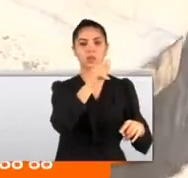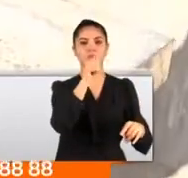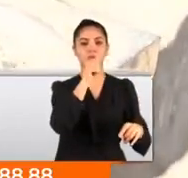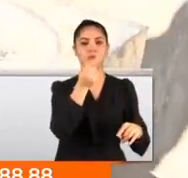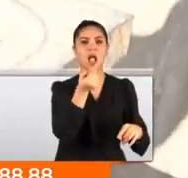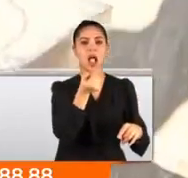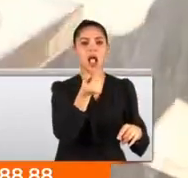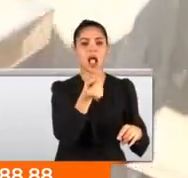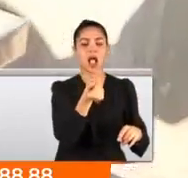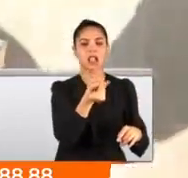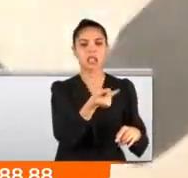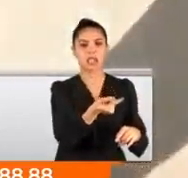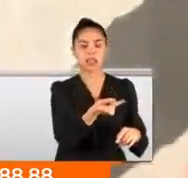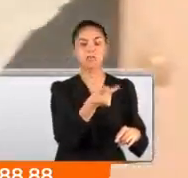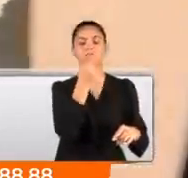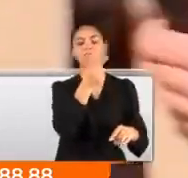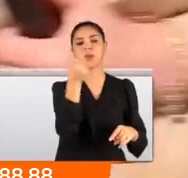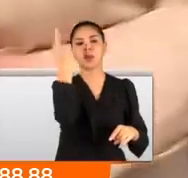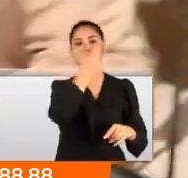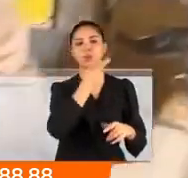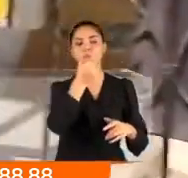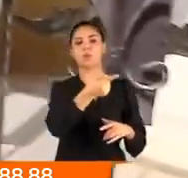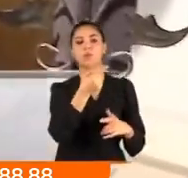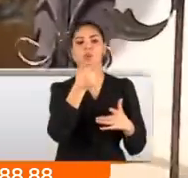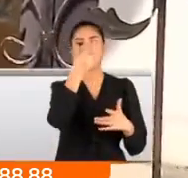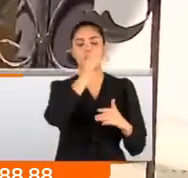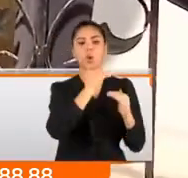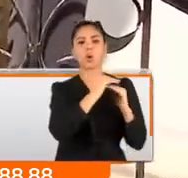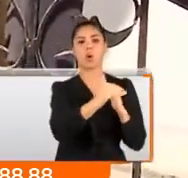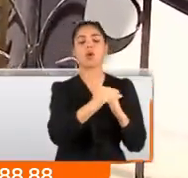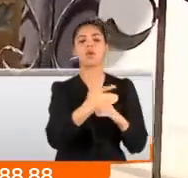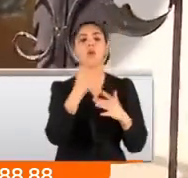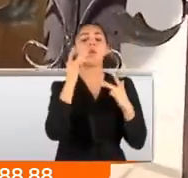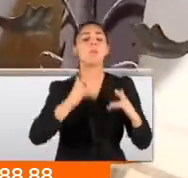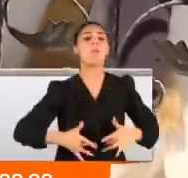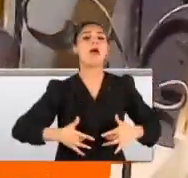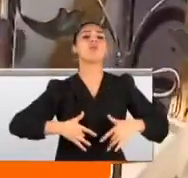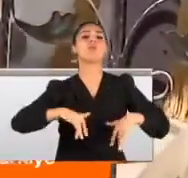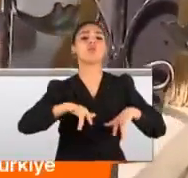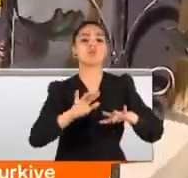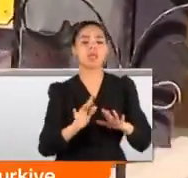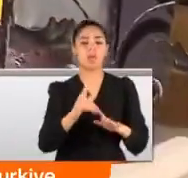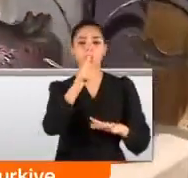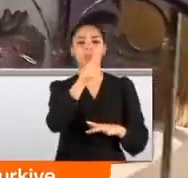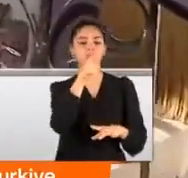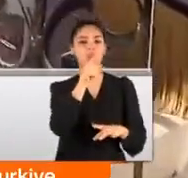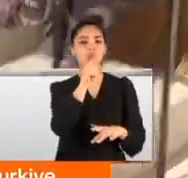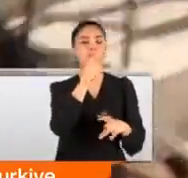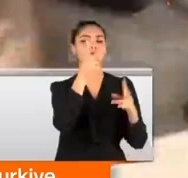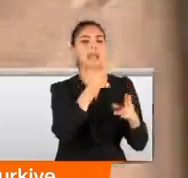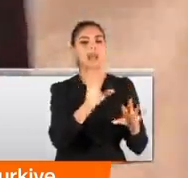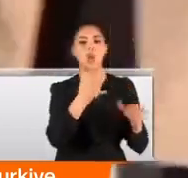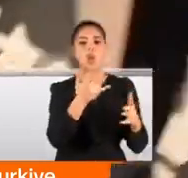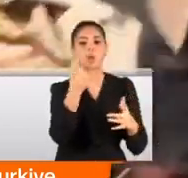suyun miktarı çok düşük. İşte bu yüzden bu su köylüyü çok da mutlu etmedi. Hatta o suyun her an gitme ihtimaline